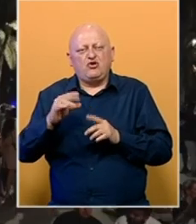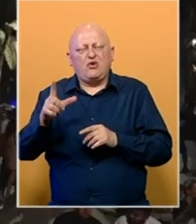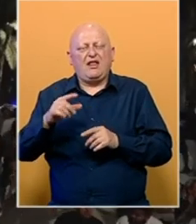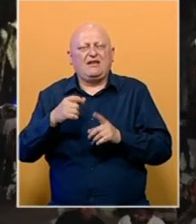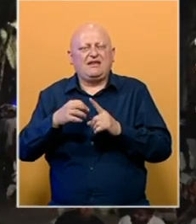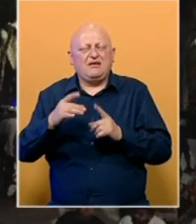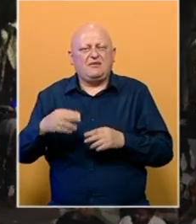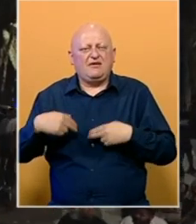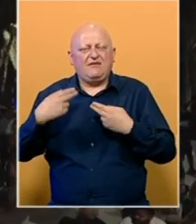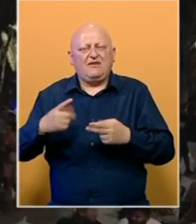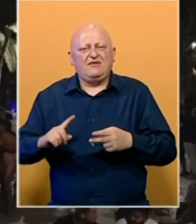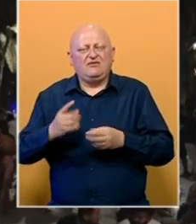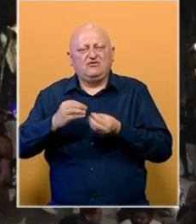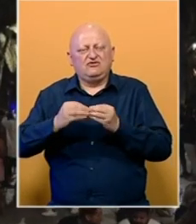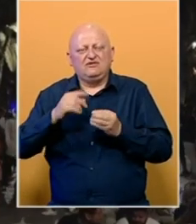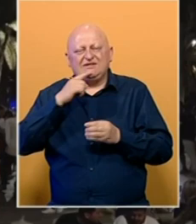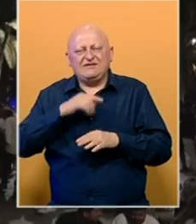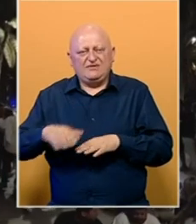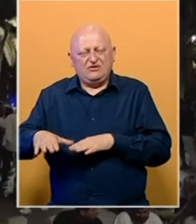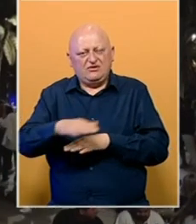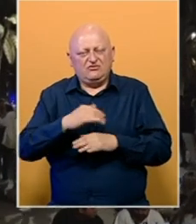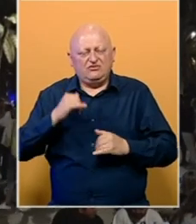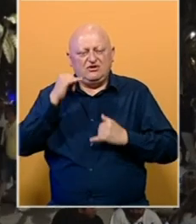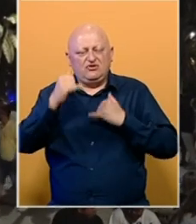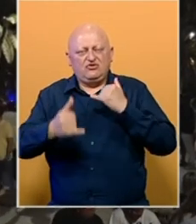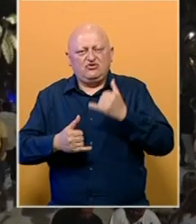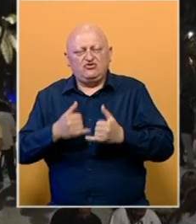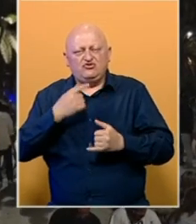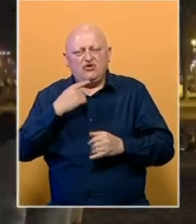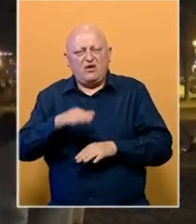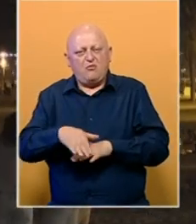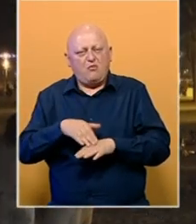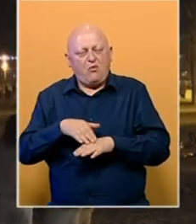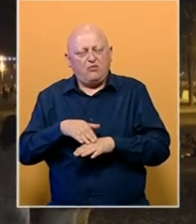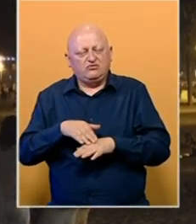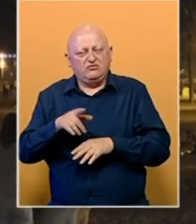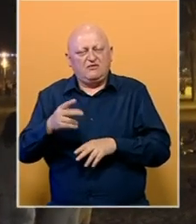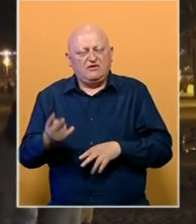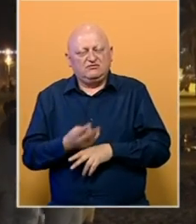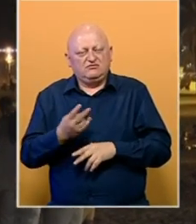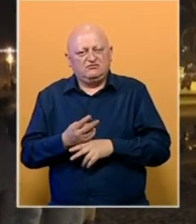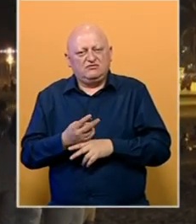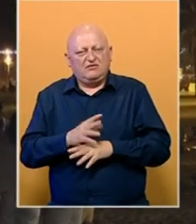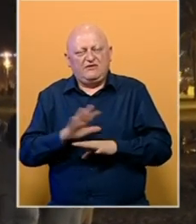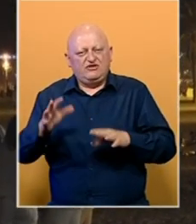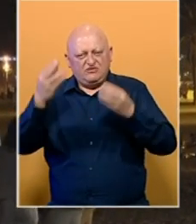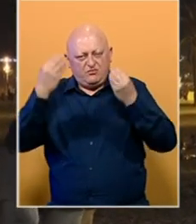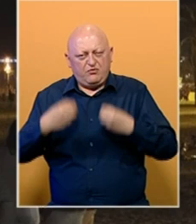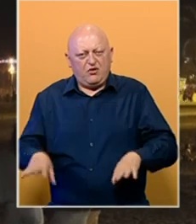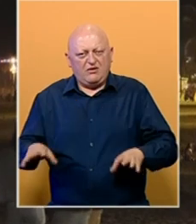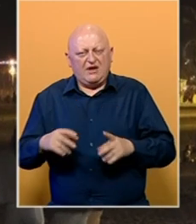vratio je u visokorizičnu crvenu zonu. Turistička sezona koja je tek počela, u ovim zemljama već je propala.